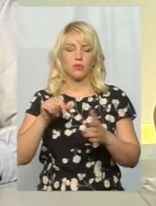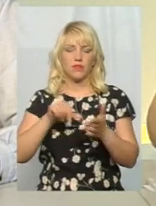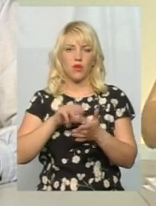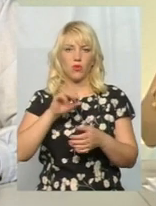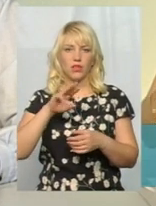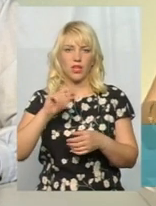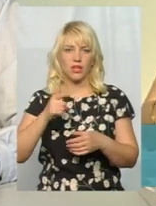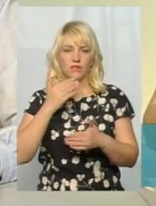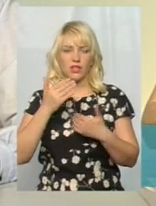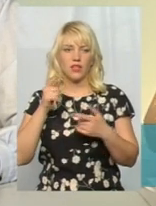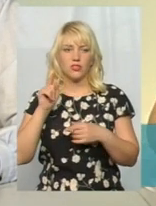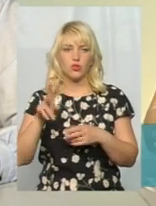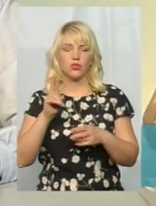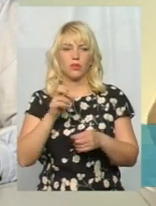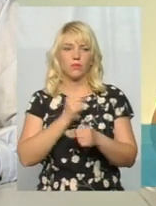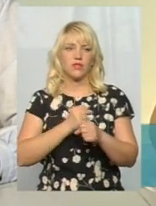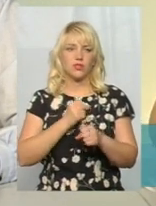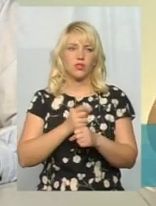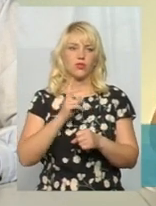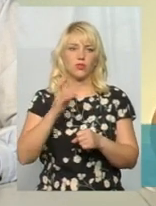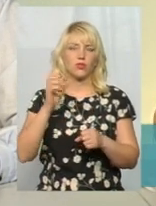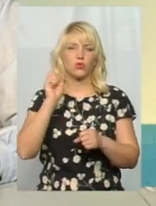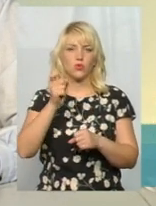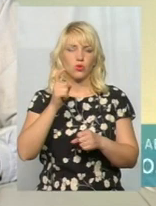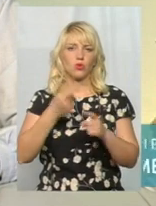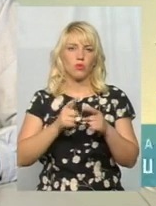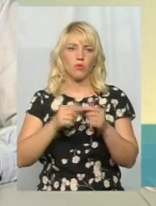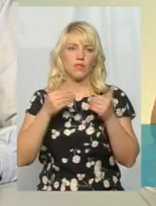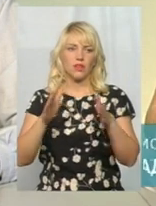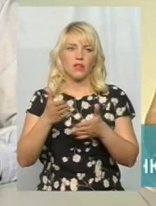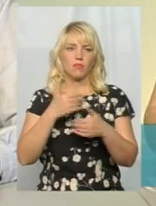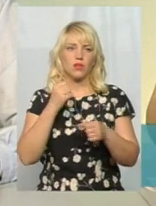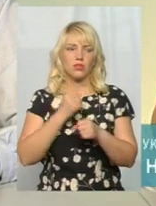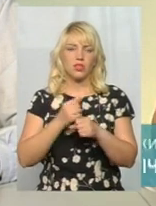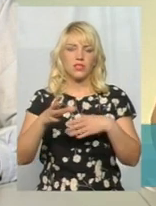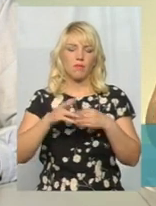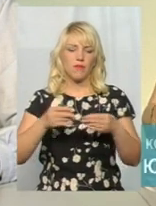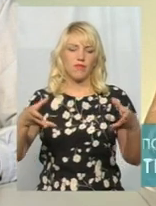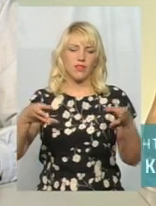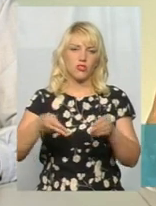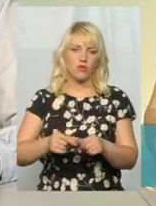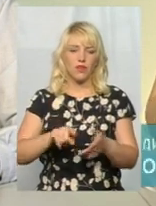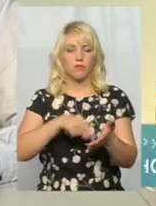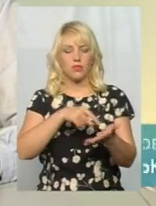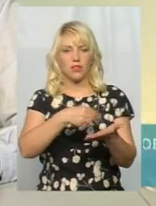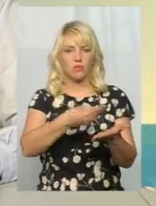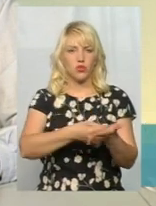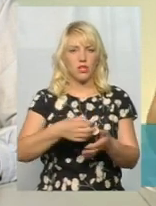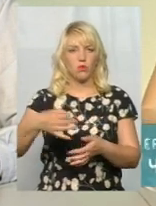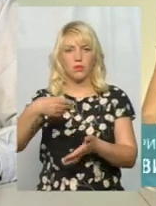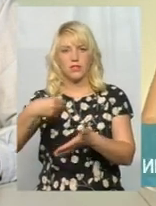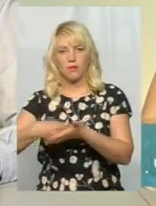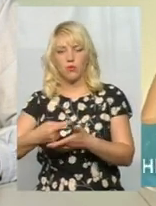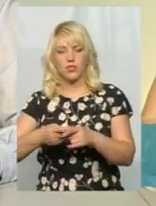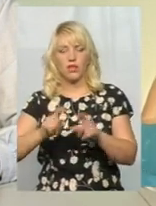зверталися туди, тому що хто працює, хто стукає, тому відкривають. Ми зробимо співфінансування, міський бюджет, обласний бюджет і цей фонд.